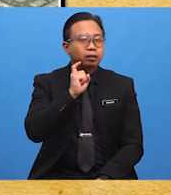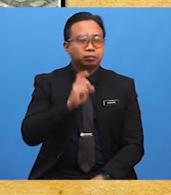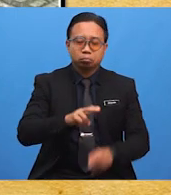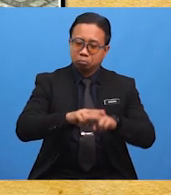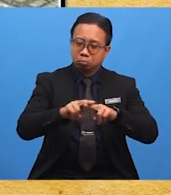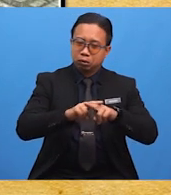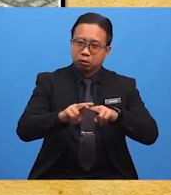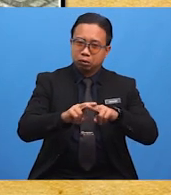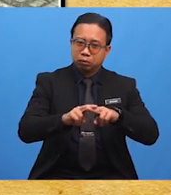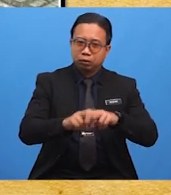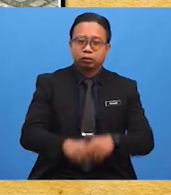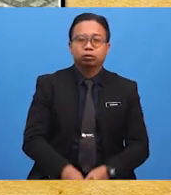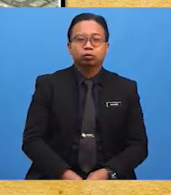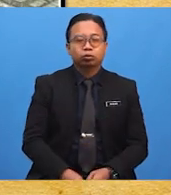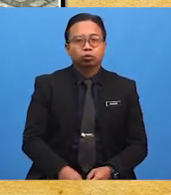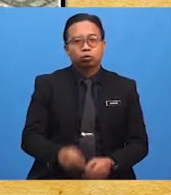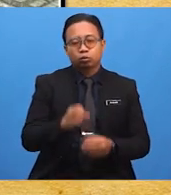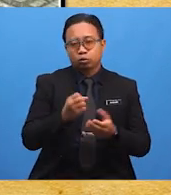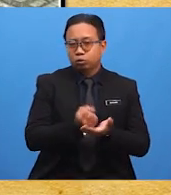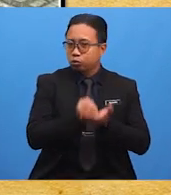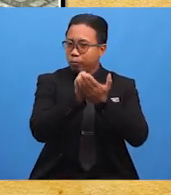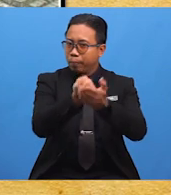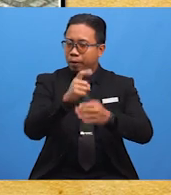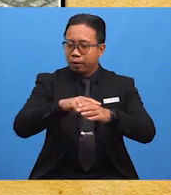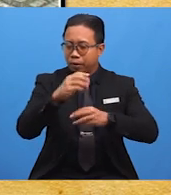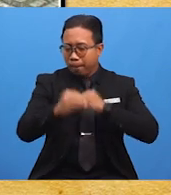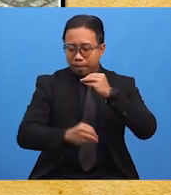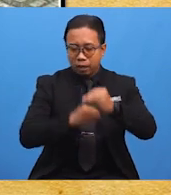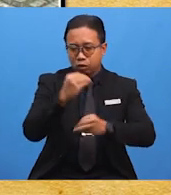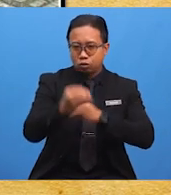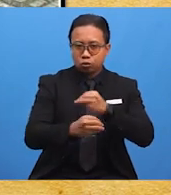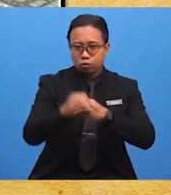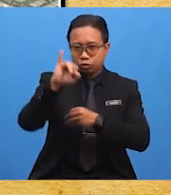telah menyumbang kepada kemajuan Jesserton.